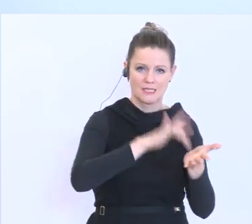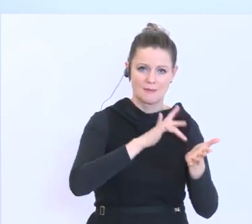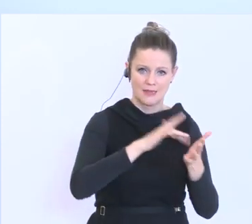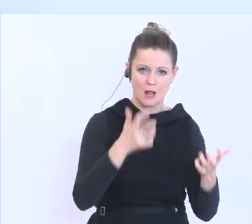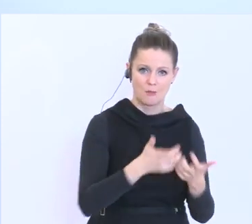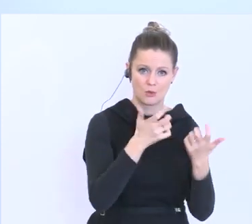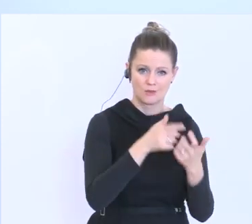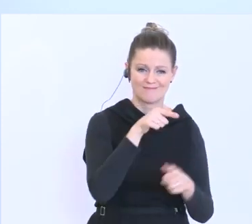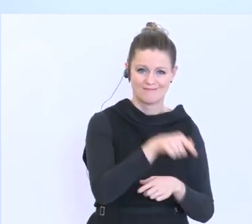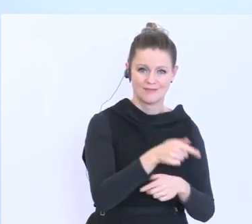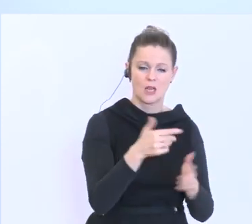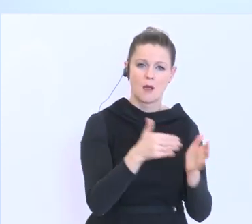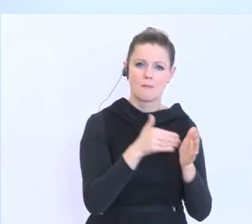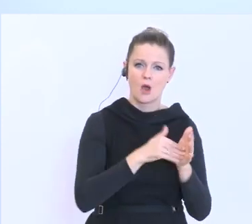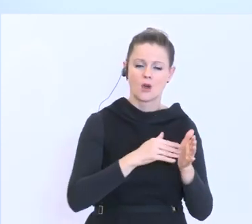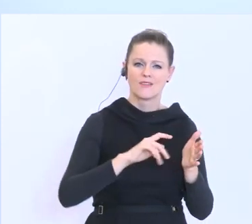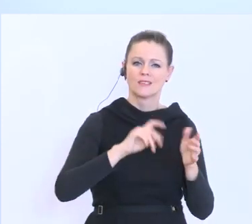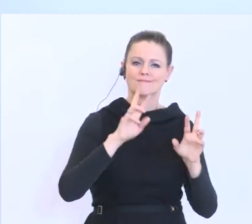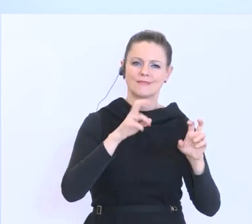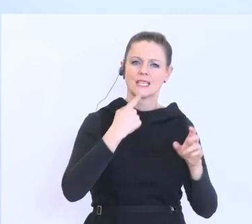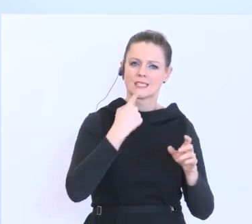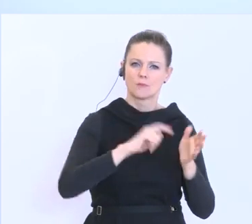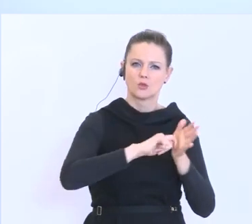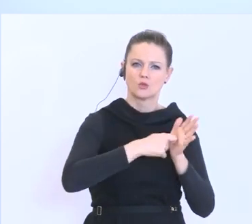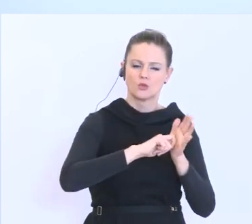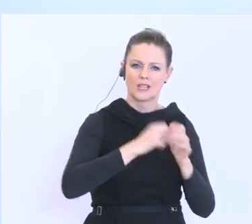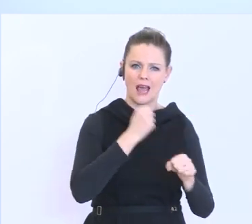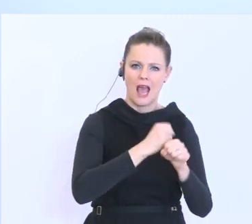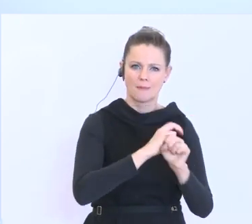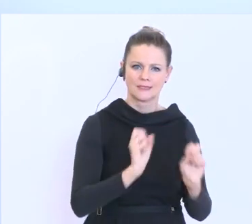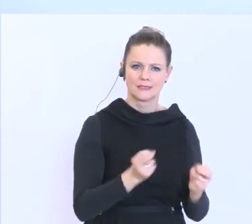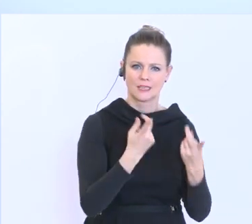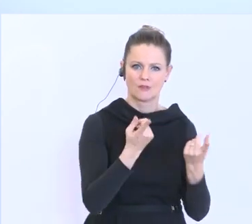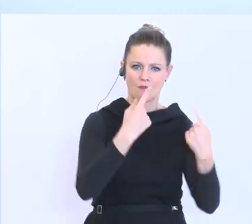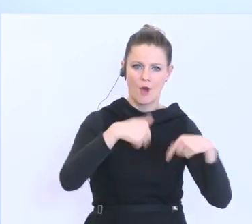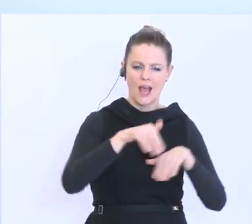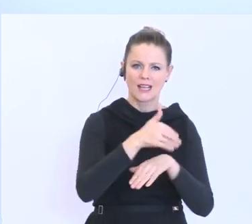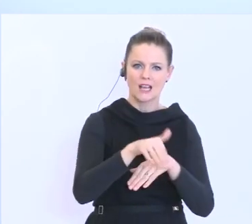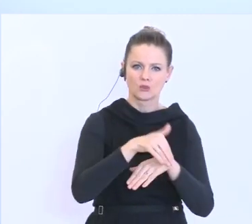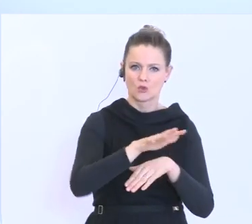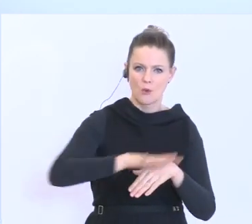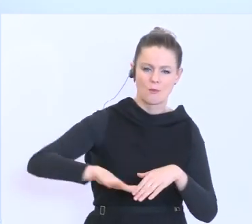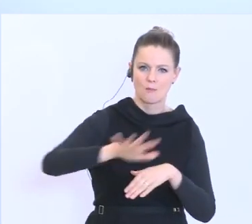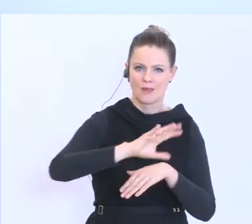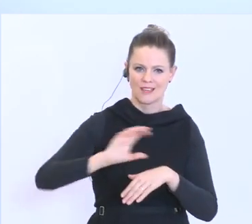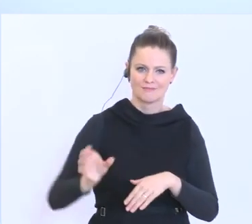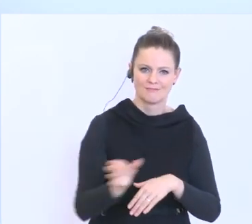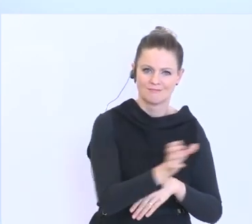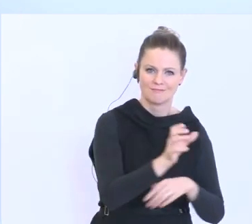Hier suchen wir vor allem Schlüsselarbeitskräfte, wie beispielsweise aus der Gastronomie, die wir dann entsprechend in den Bereich der